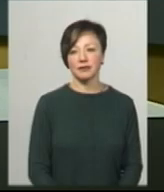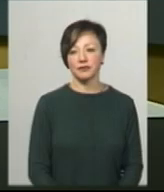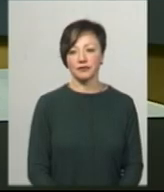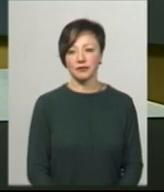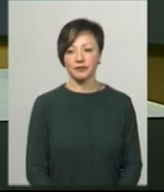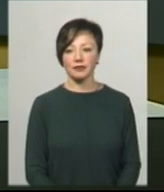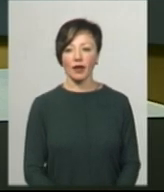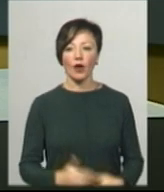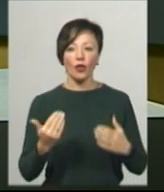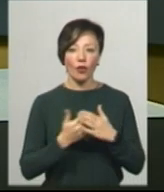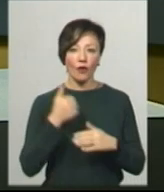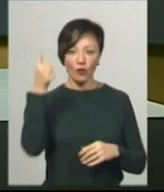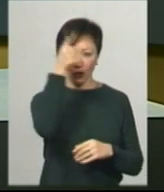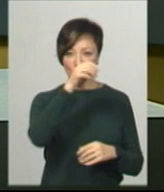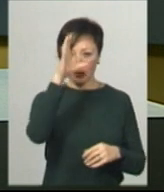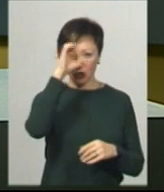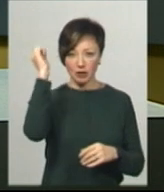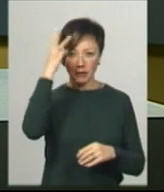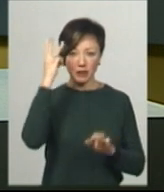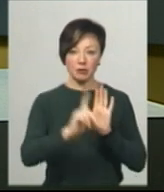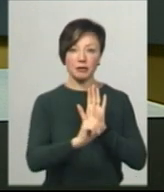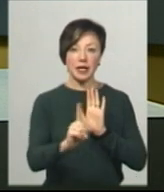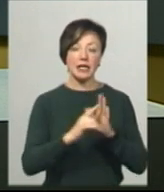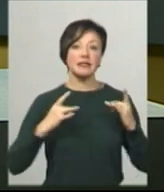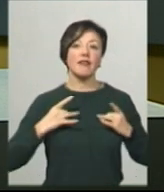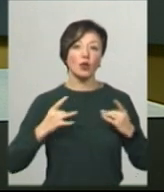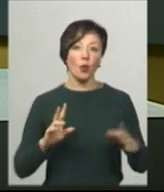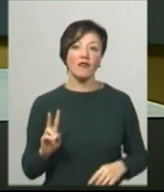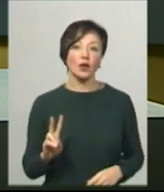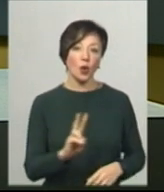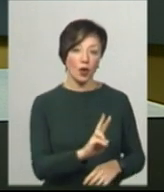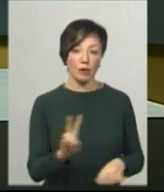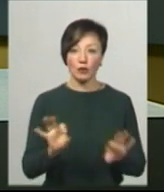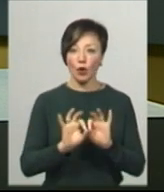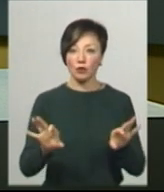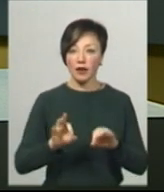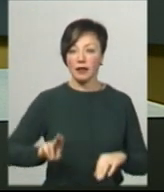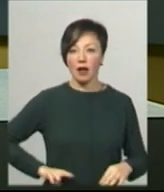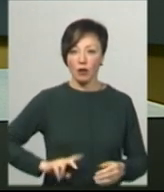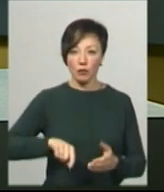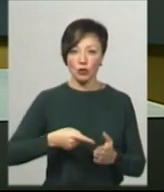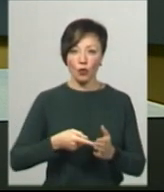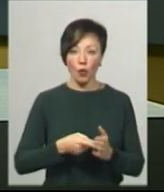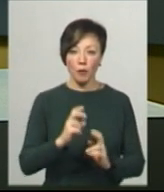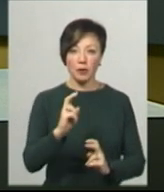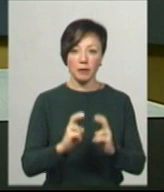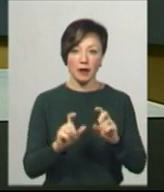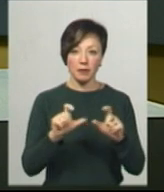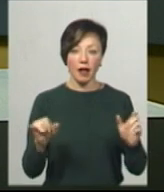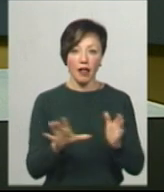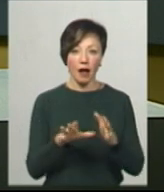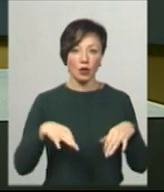У новорічну ніч обласним центром курсуватимуть святкові тролейбуси. Про це розповів директор міського комунального підприємства